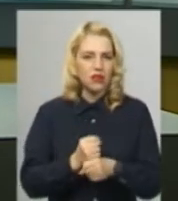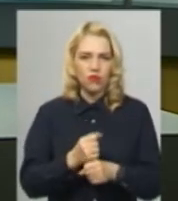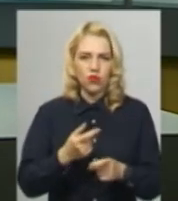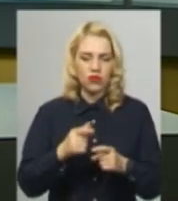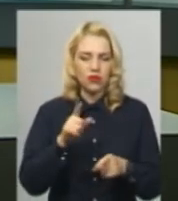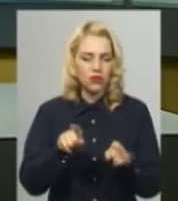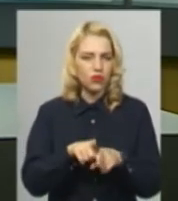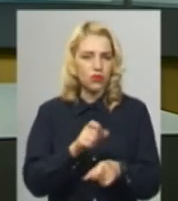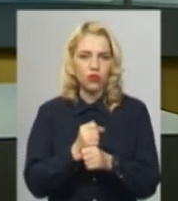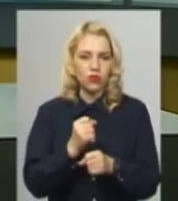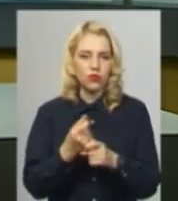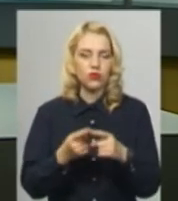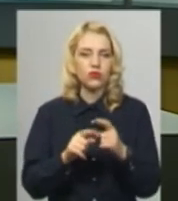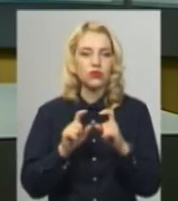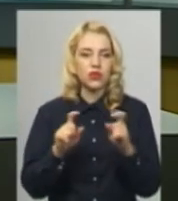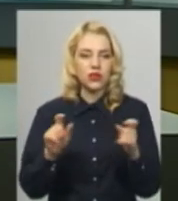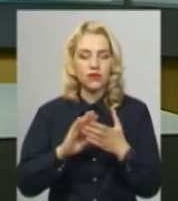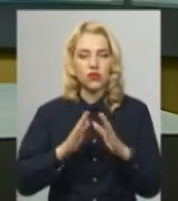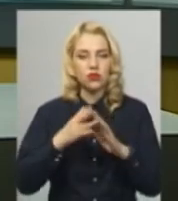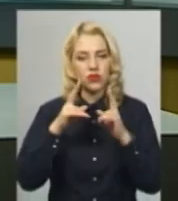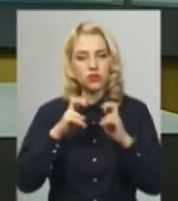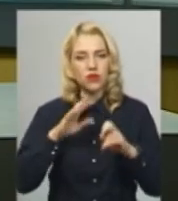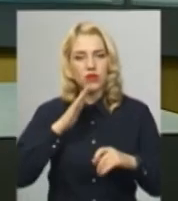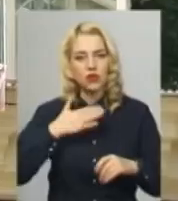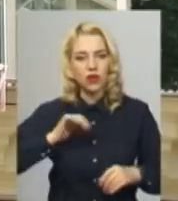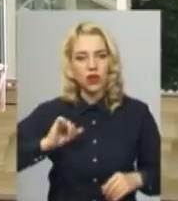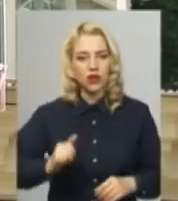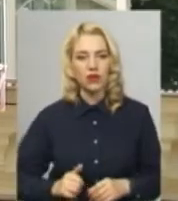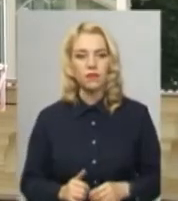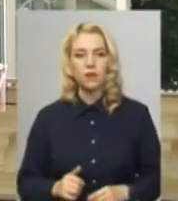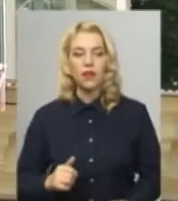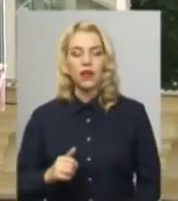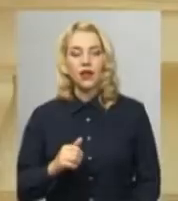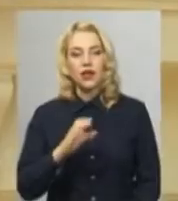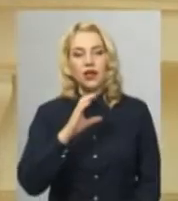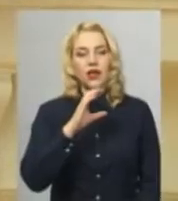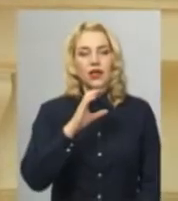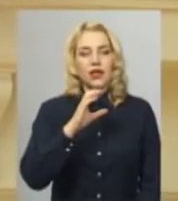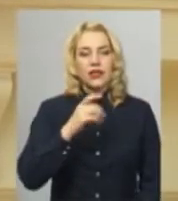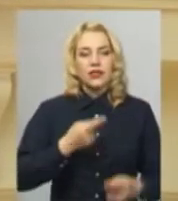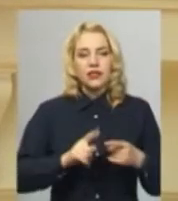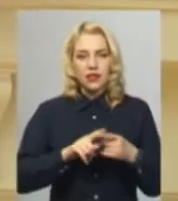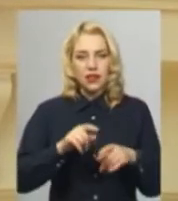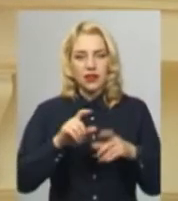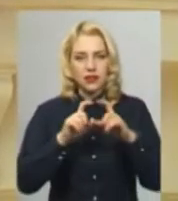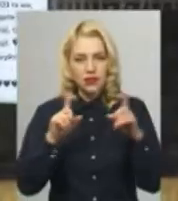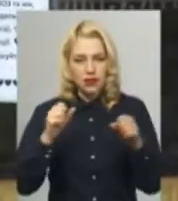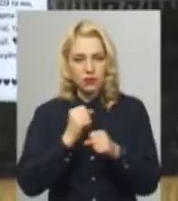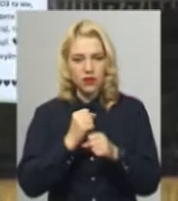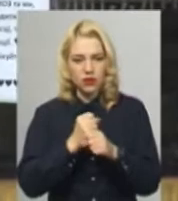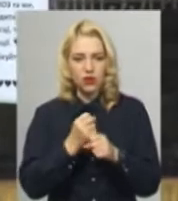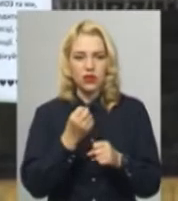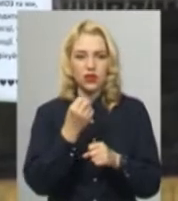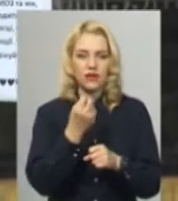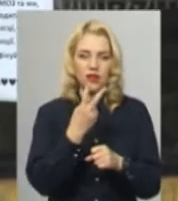закладу. У ситуації розбирався мій колега Михайло Жила. Це сидерія «Білий налив». Працює з 12-ї дня до 2-ї